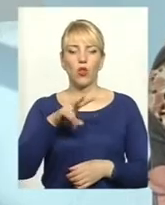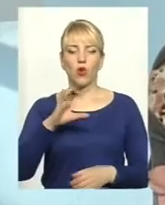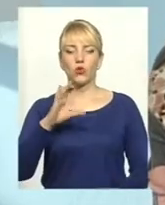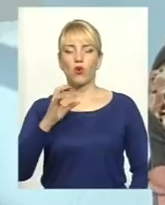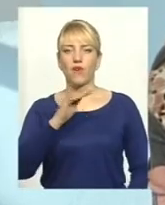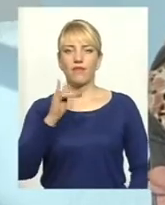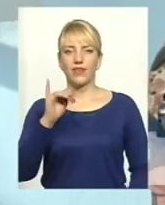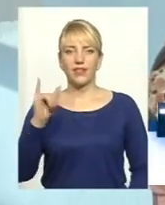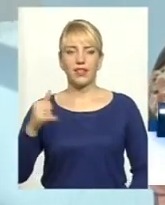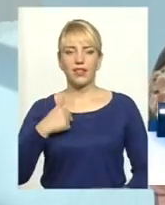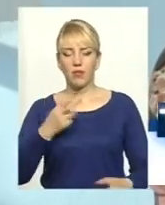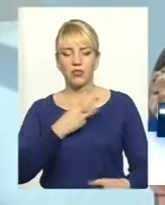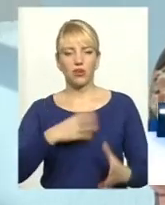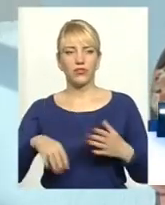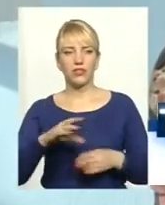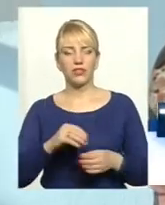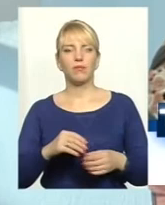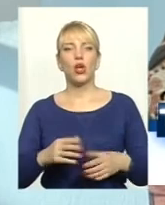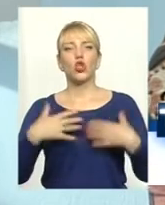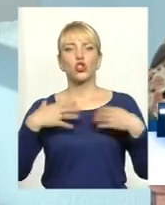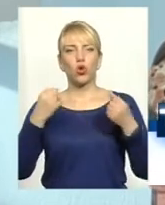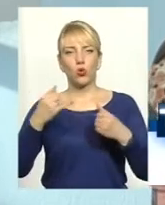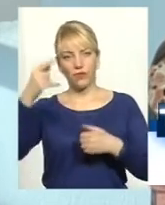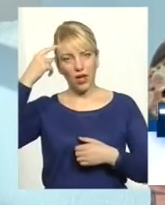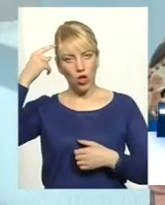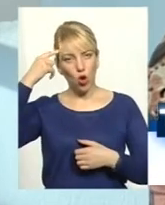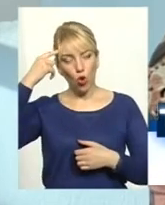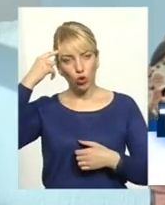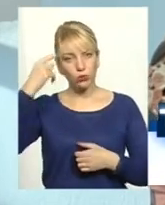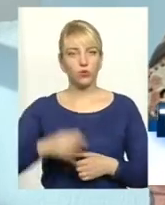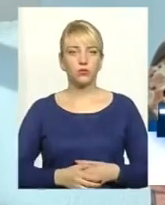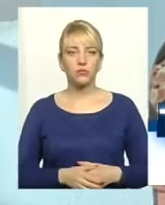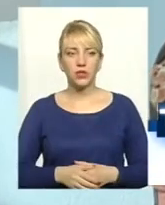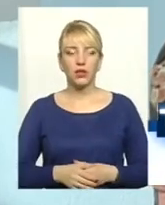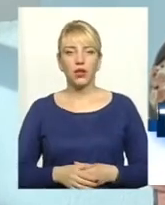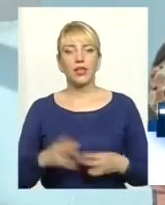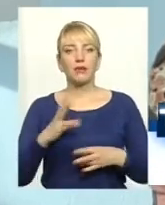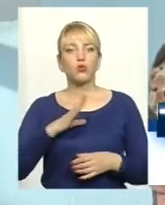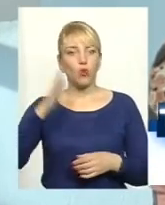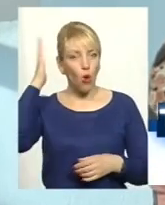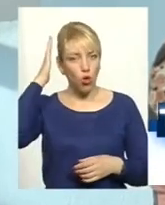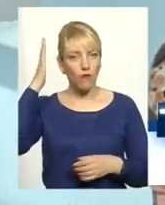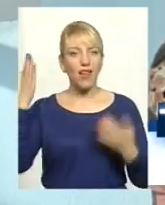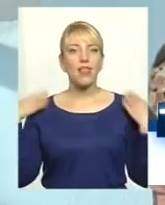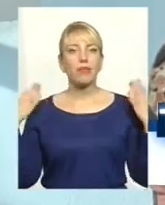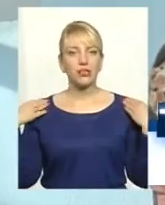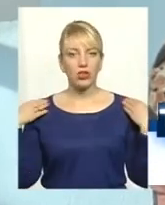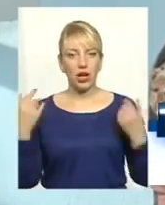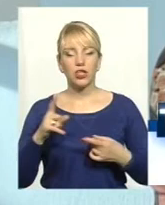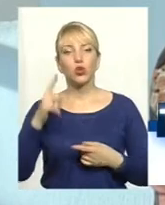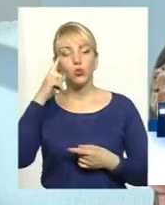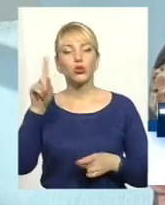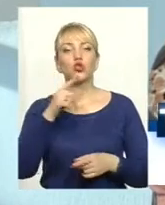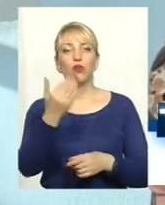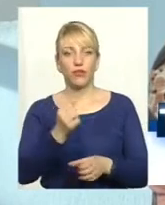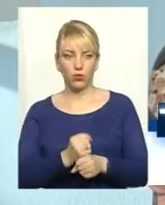я бажаю всім, в першу чергу, здоров'я і розуму. Майте голову на плечах і думайте про те, що ви робите.